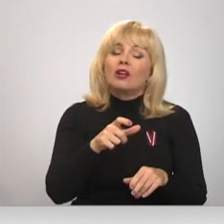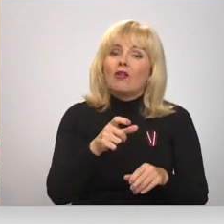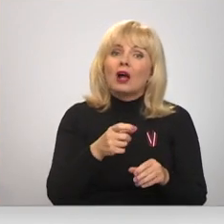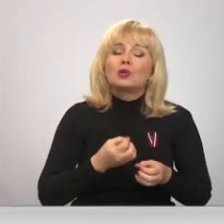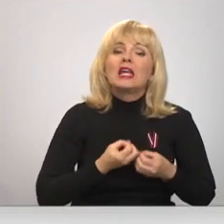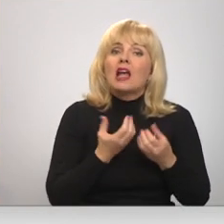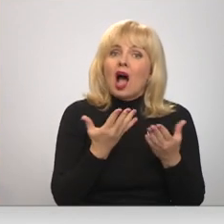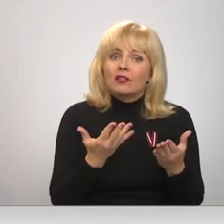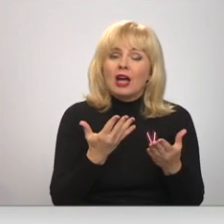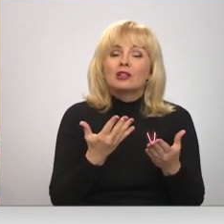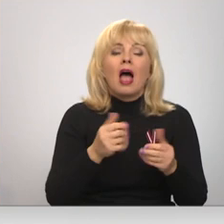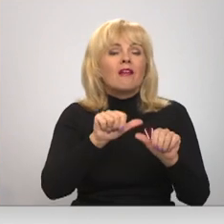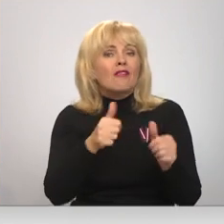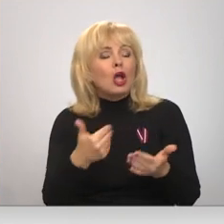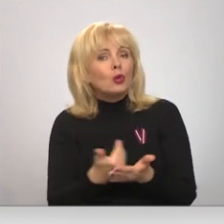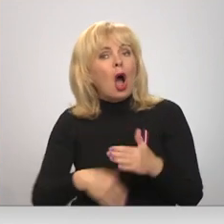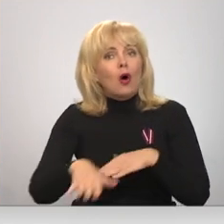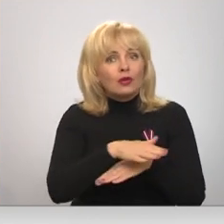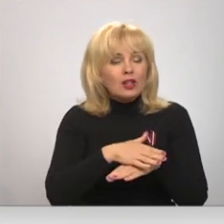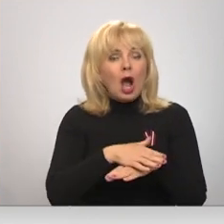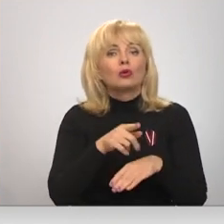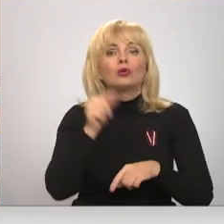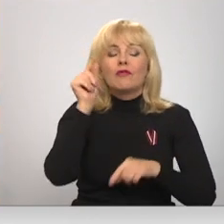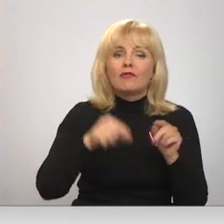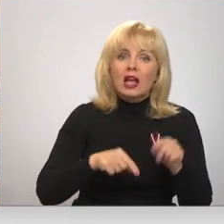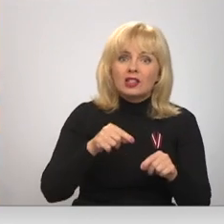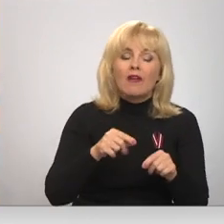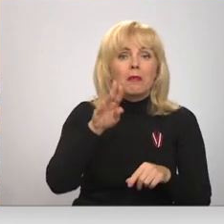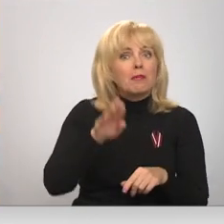kā radīt jaunu vidi, kā radīt festivāli vienmēršu laikā.